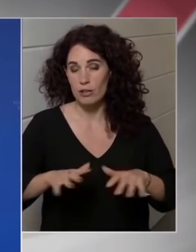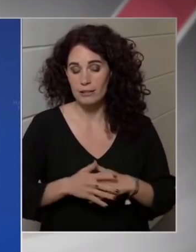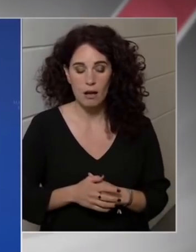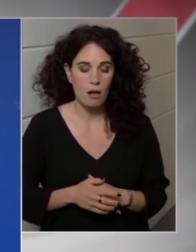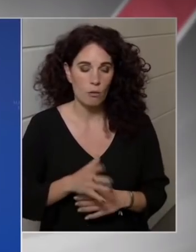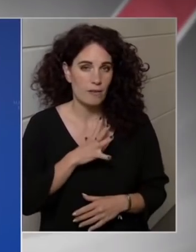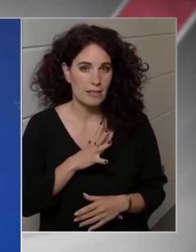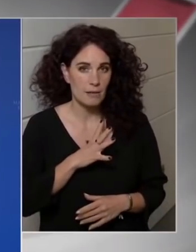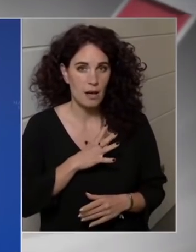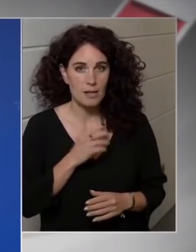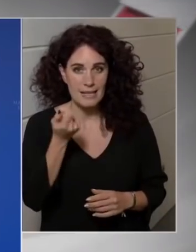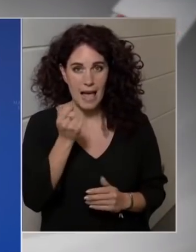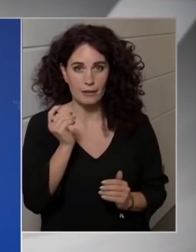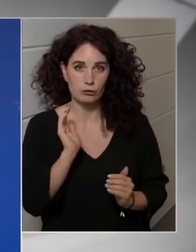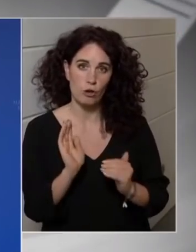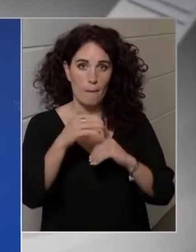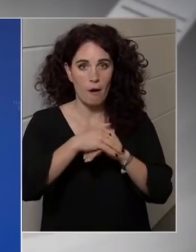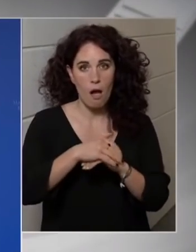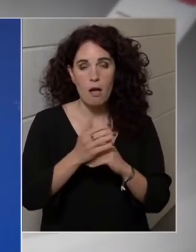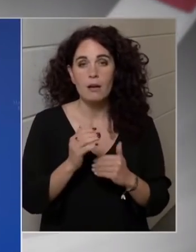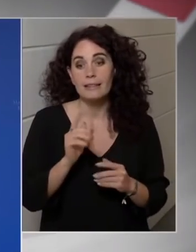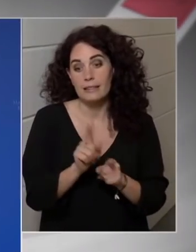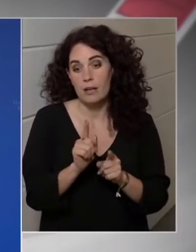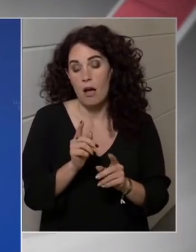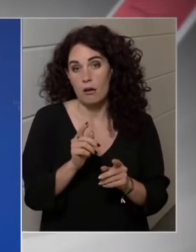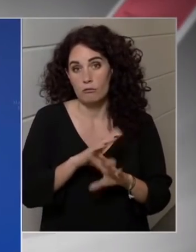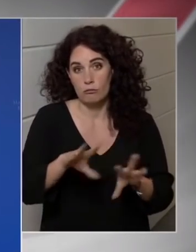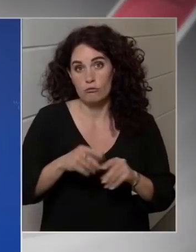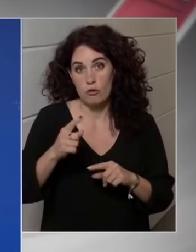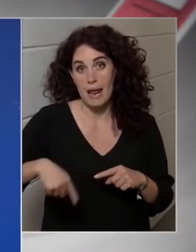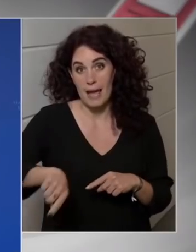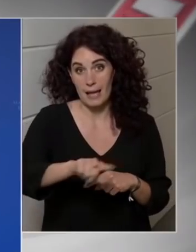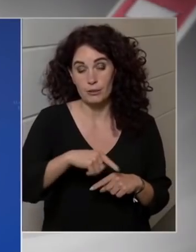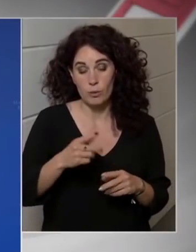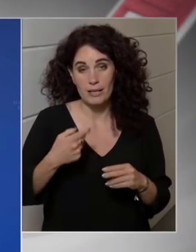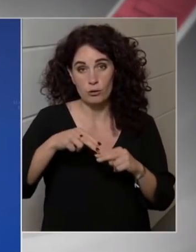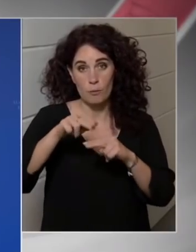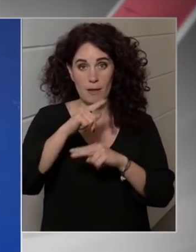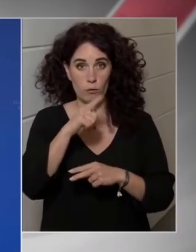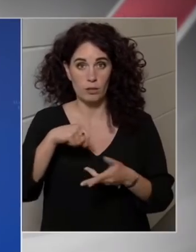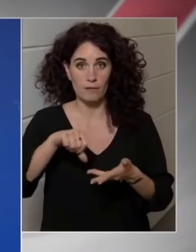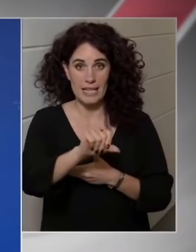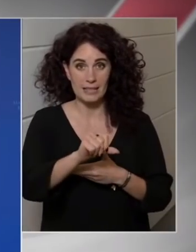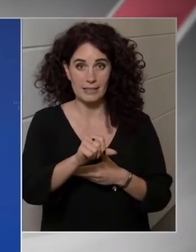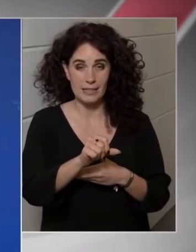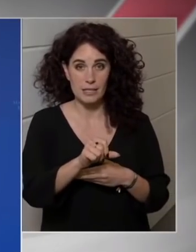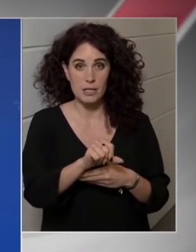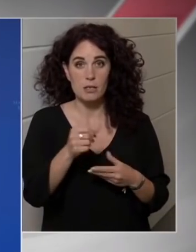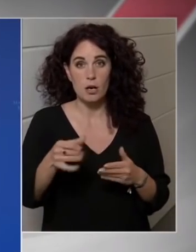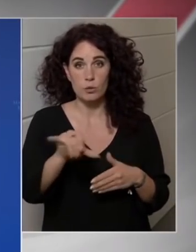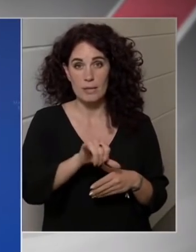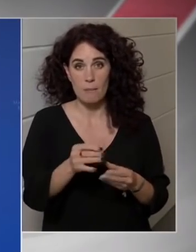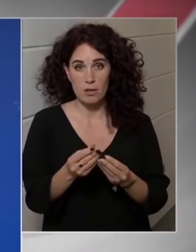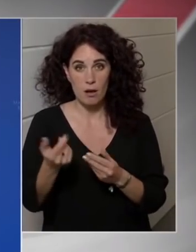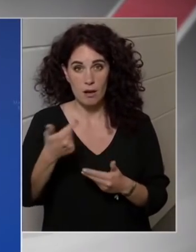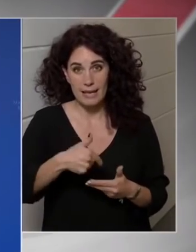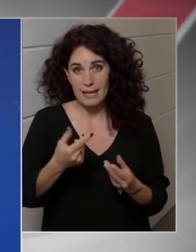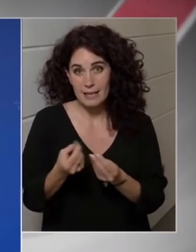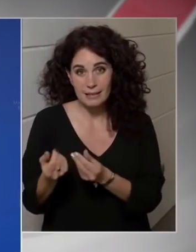ársapka. Adott esetben a családok egyre többet fizetnek az üzemanyagért. Ez nem történhet meg.